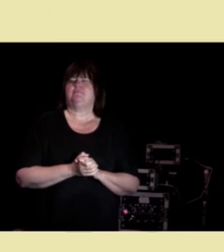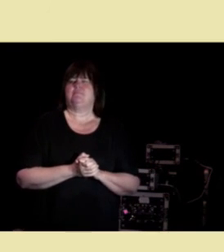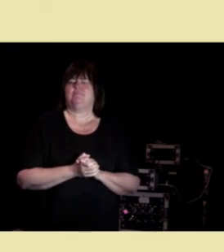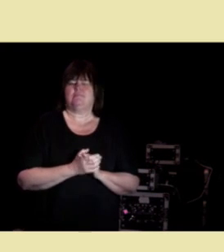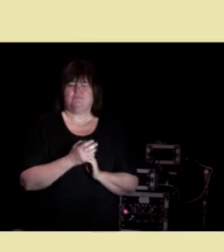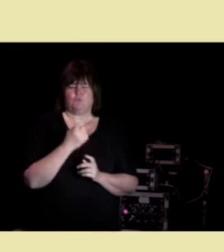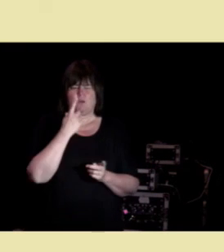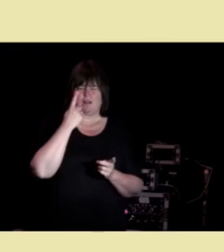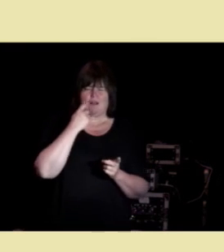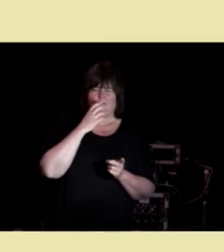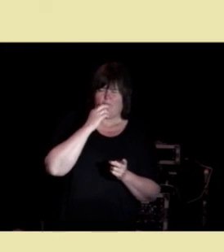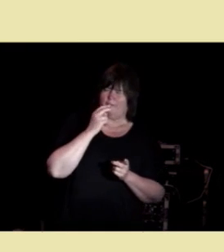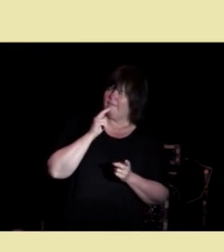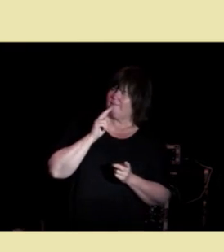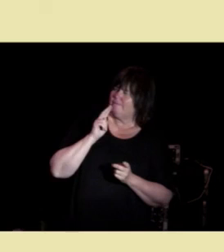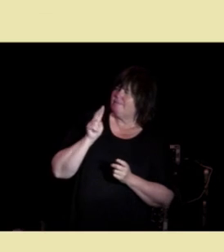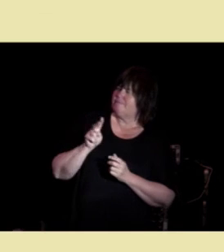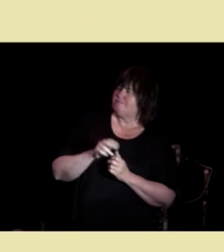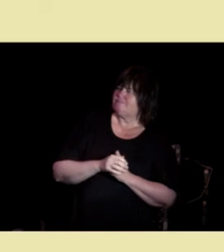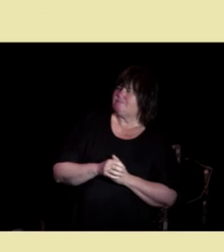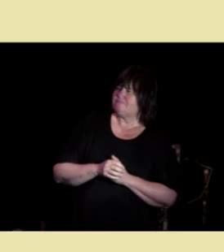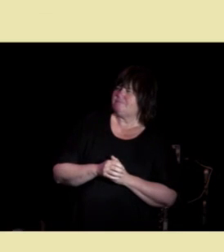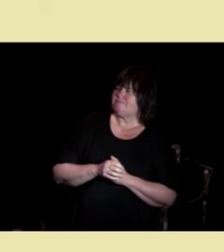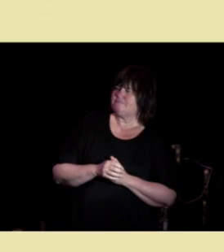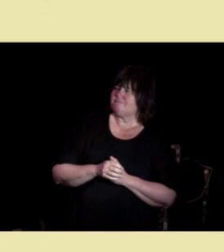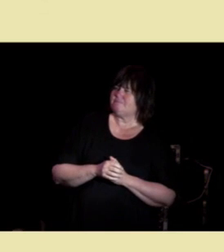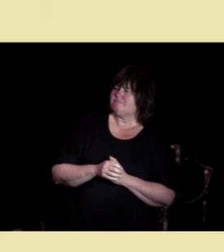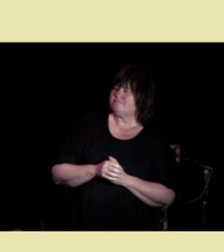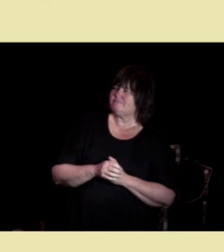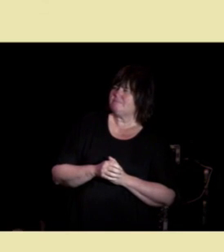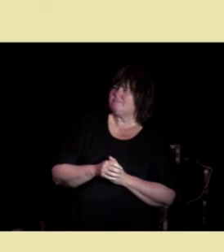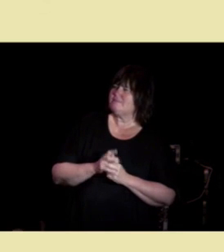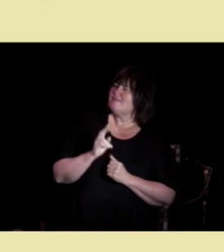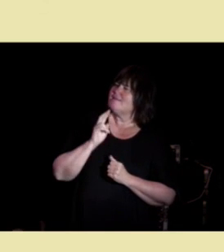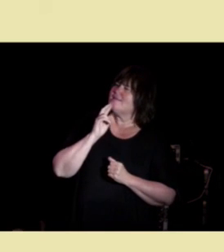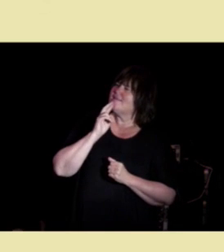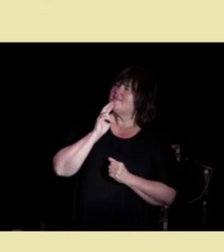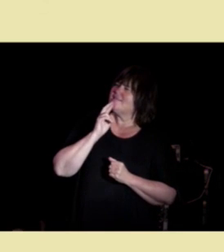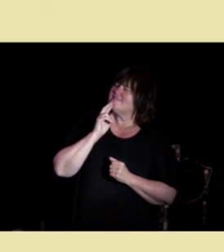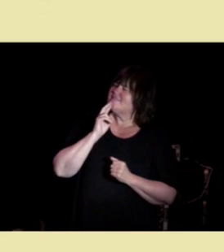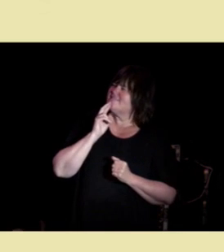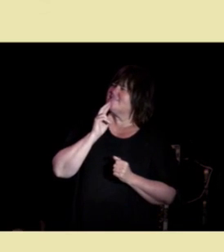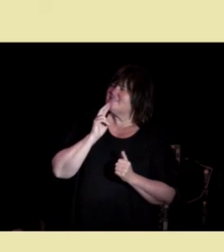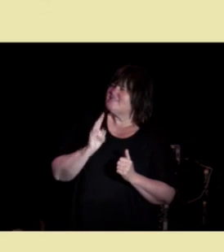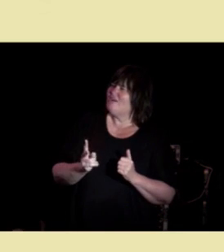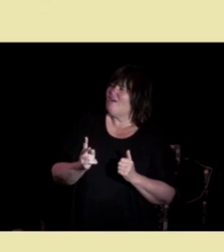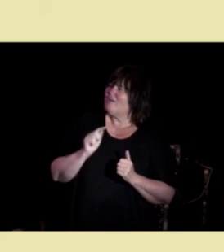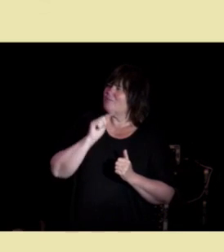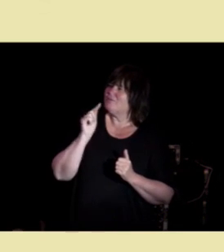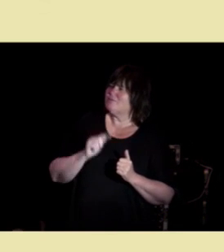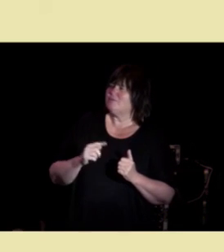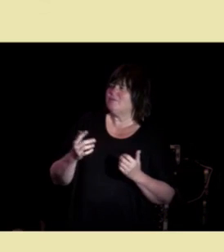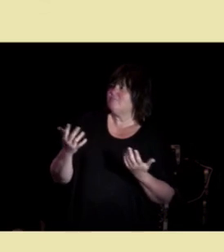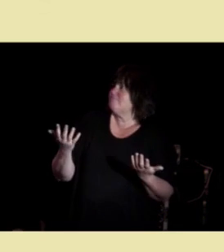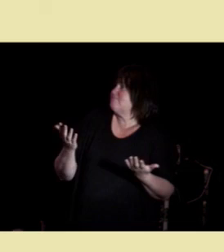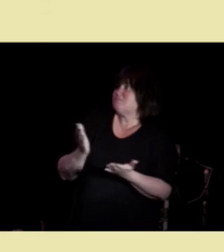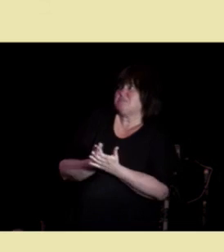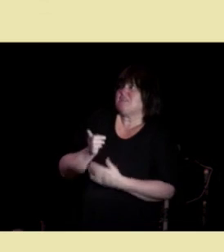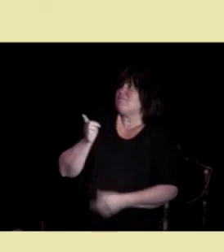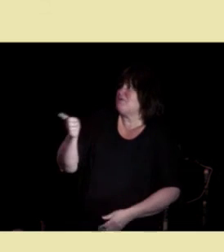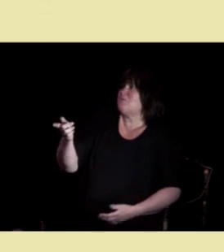ser den gamle mannen på, og så sier han, «Svaret på det spørsmålet er opp til deg.»